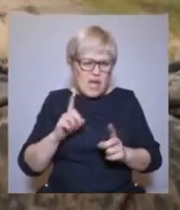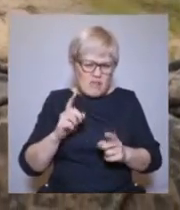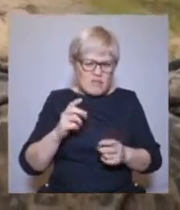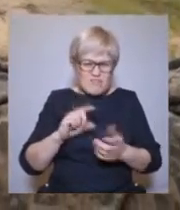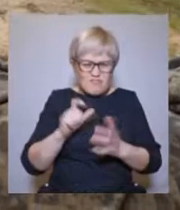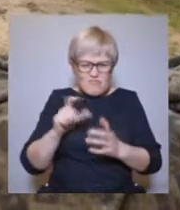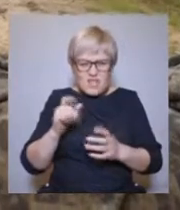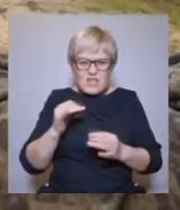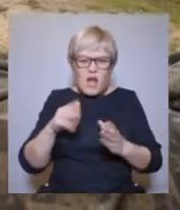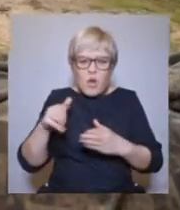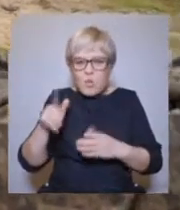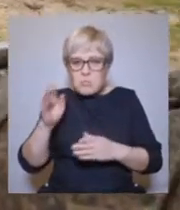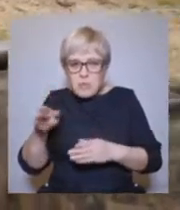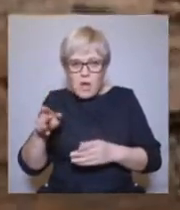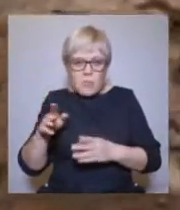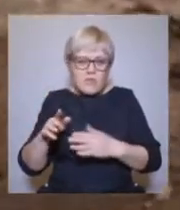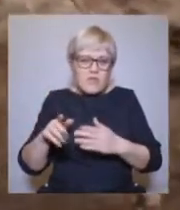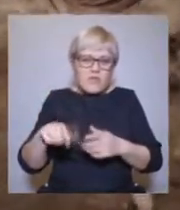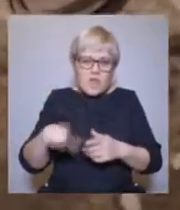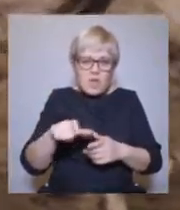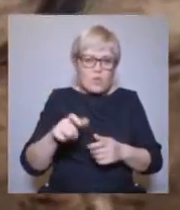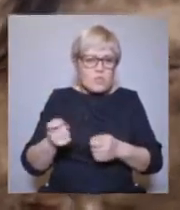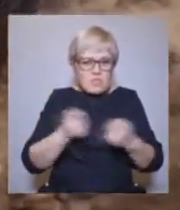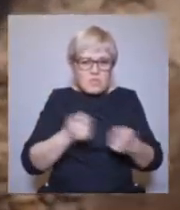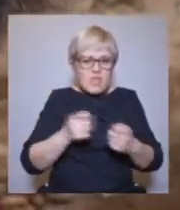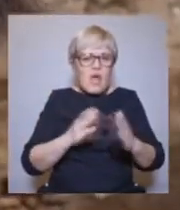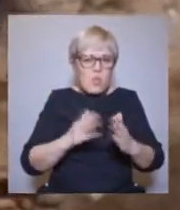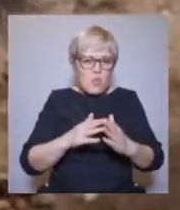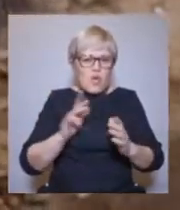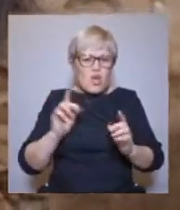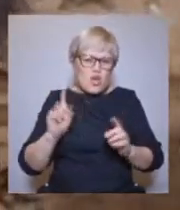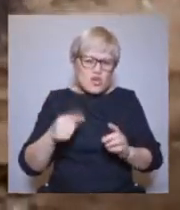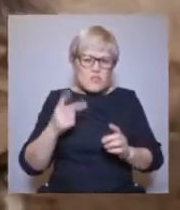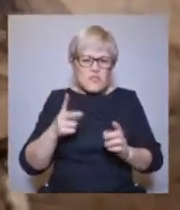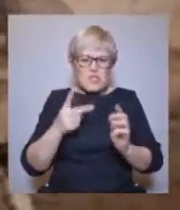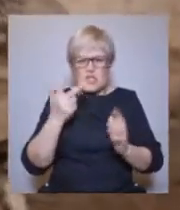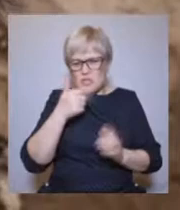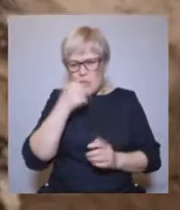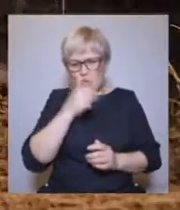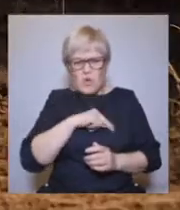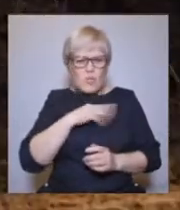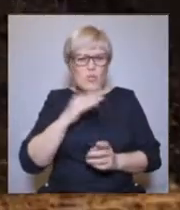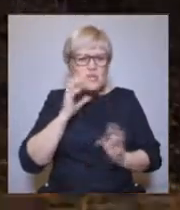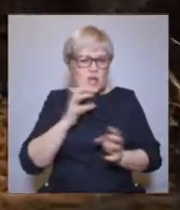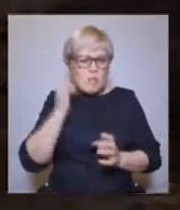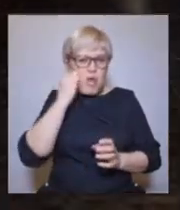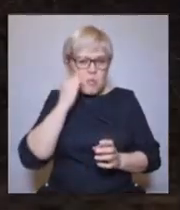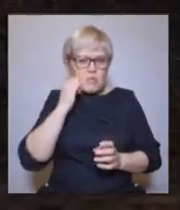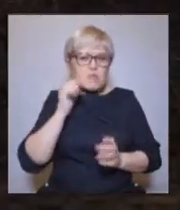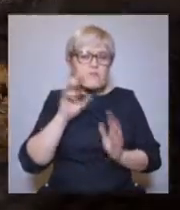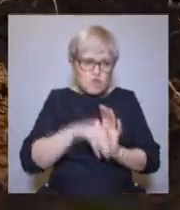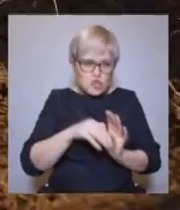несли домой. Только в 2003 году работы по сохранению памятника включили в окружную программу